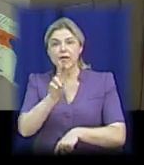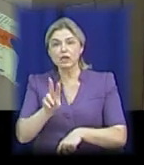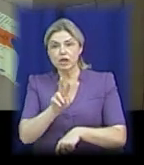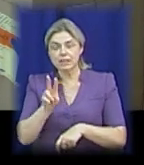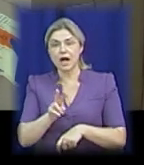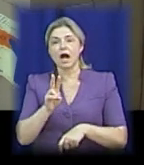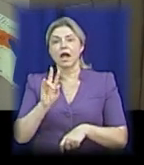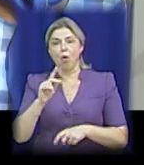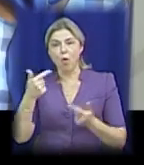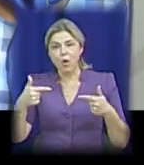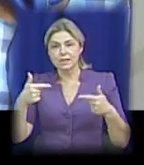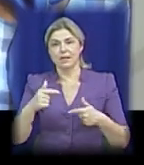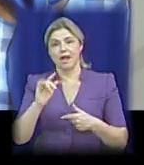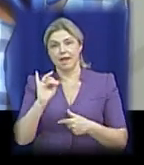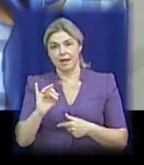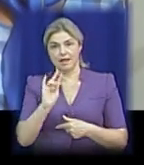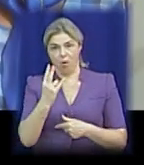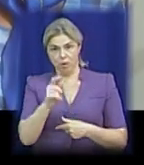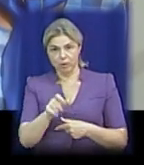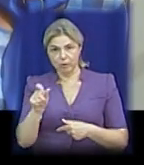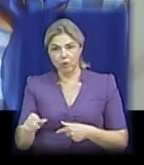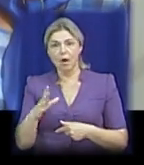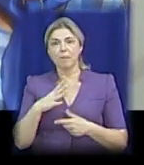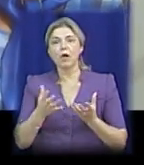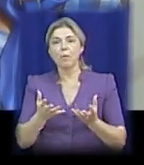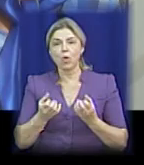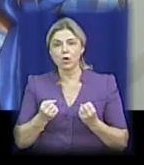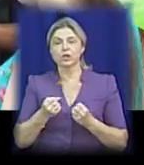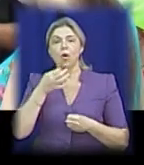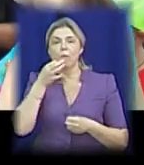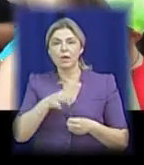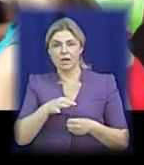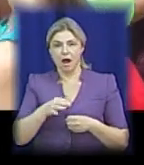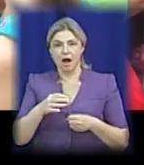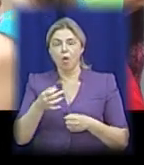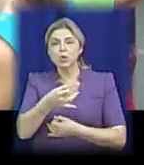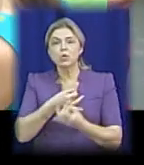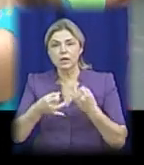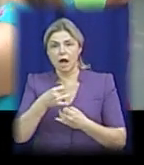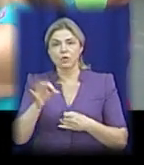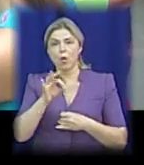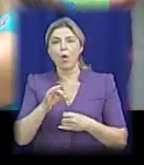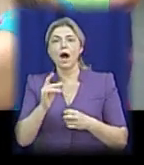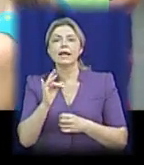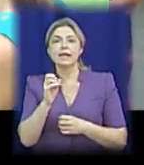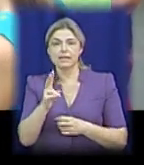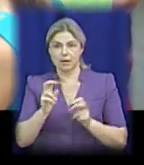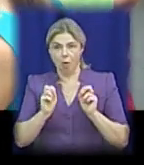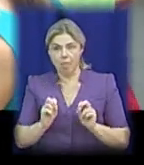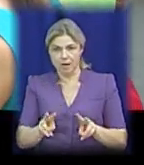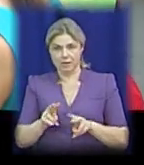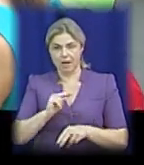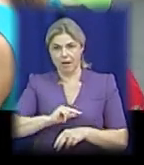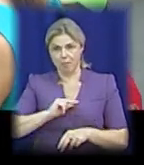миколаївці та гості міста мали змогу отримати кваліфіковану консультацію щодо ризиків роботи за кордоном та отримати відповіді на інші